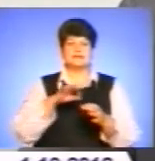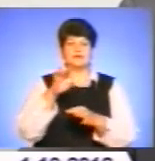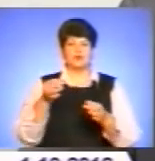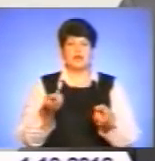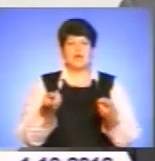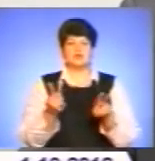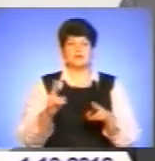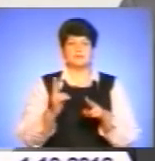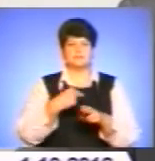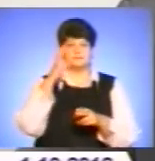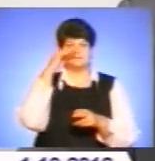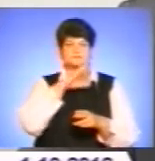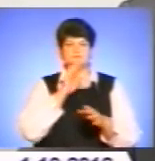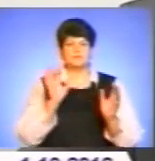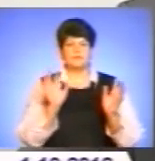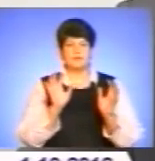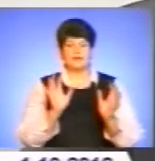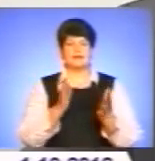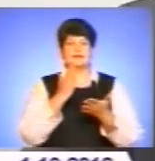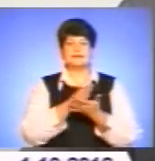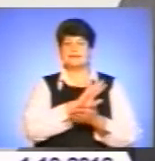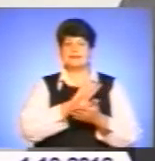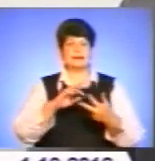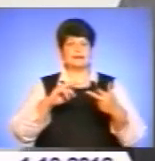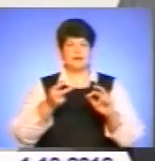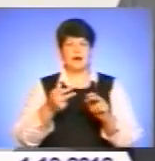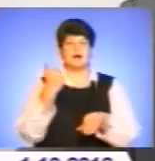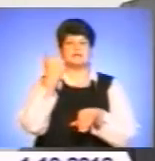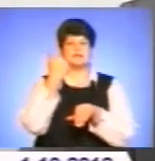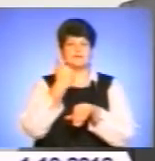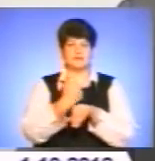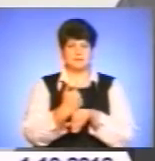родительської опеки, є вже не альтернативними, а основними.